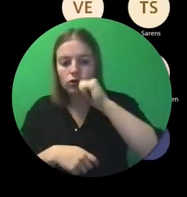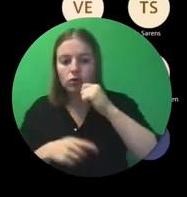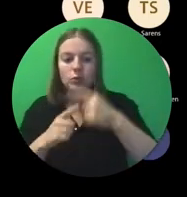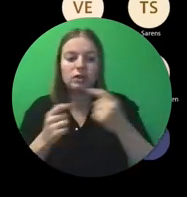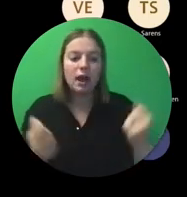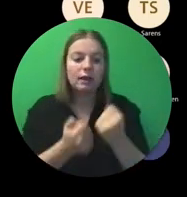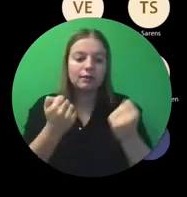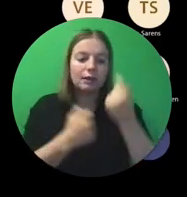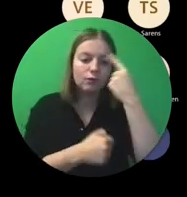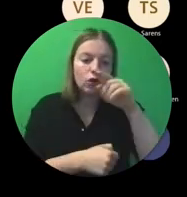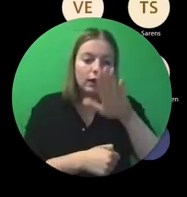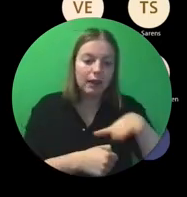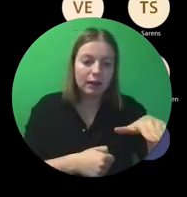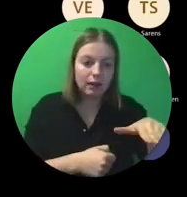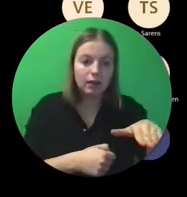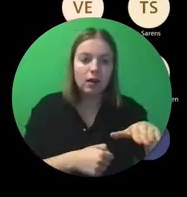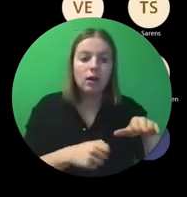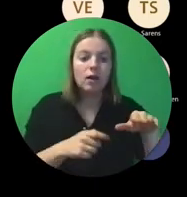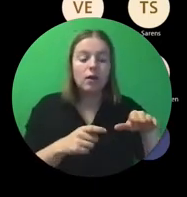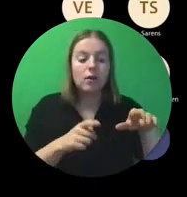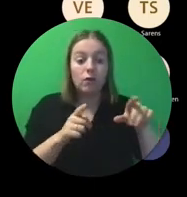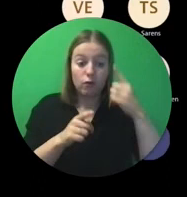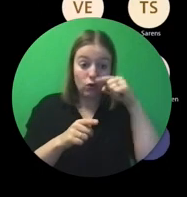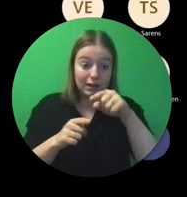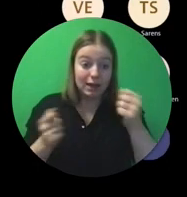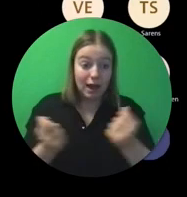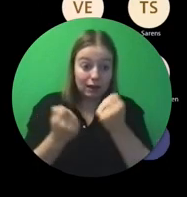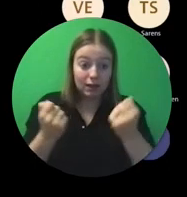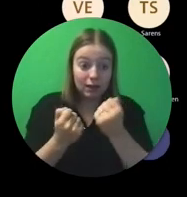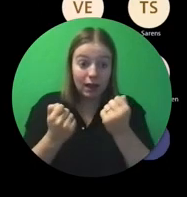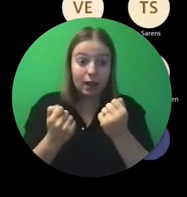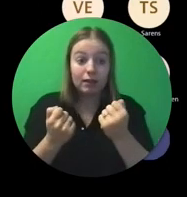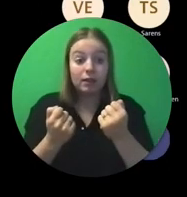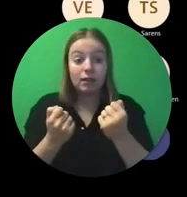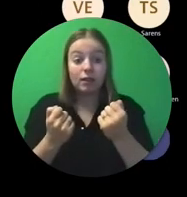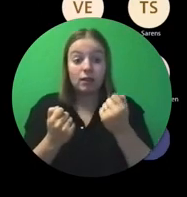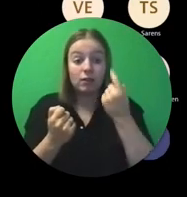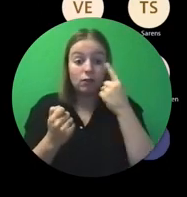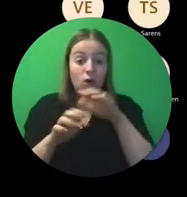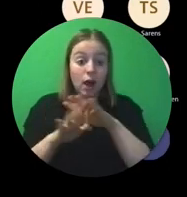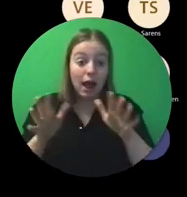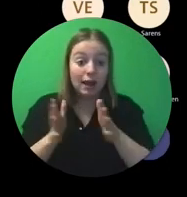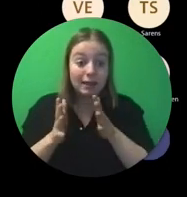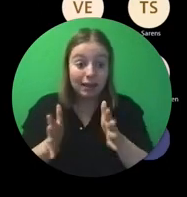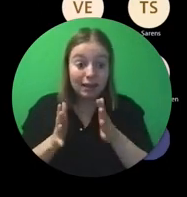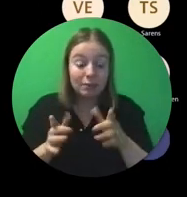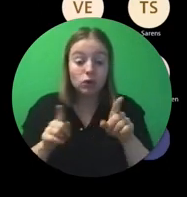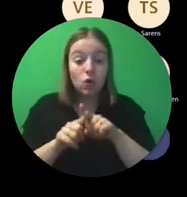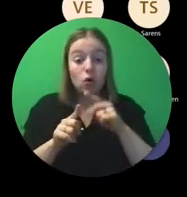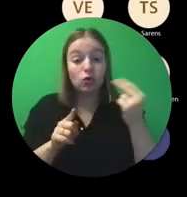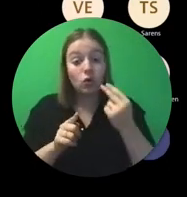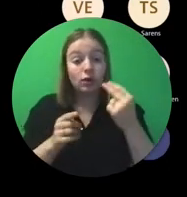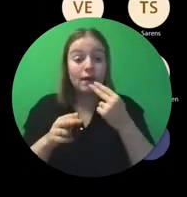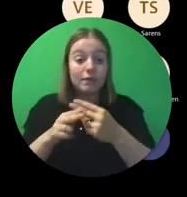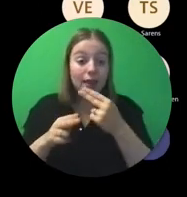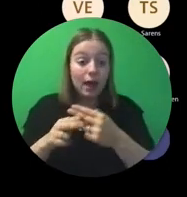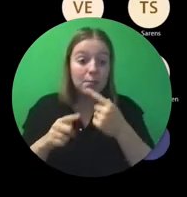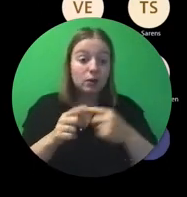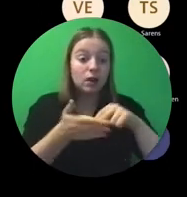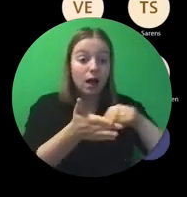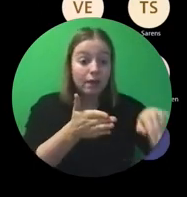kinderen. Moeten we ook voor het aantonen van deze activiteitsdagen van alle deelnemers naam en handtekening voorleggen ter